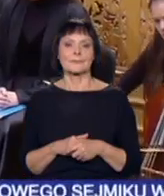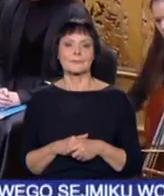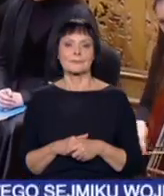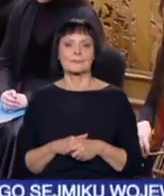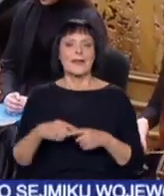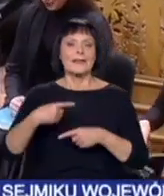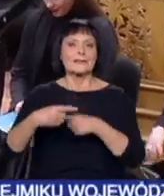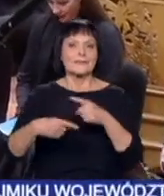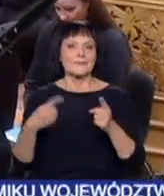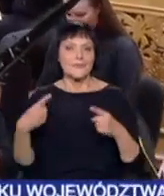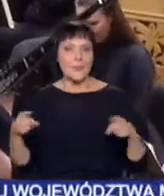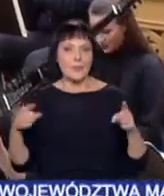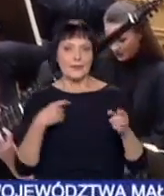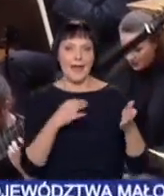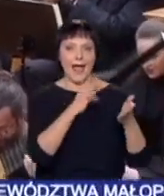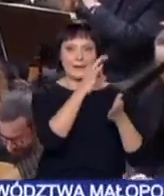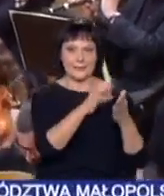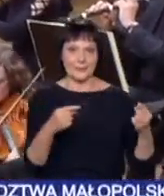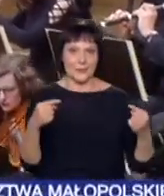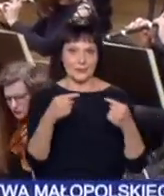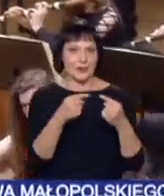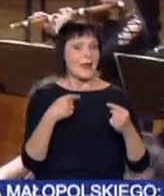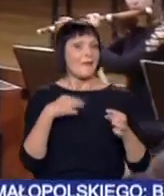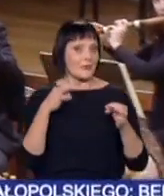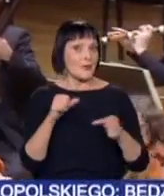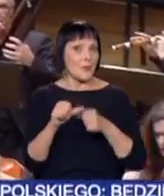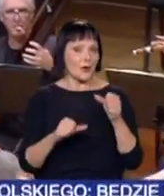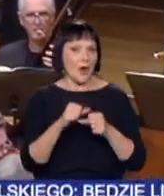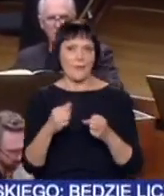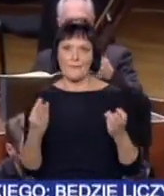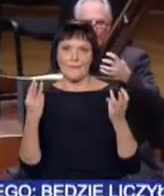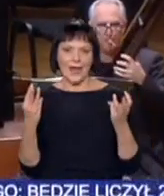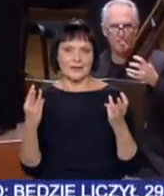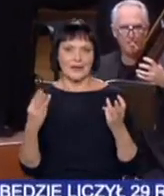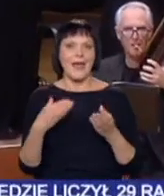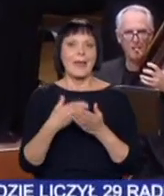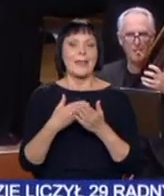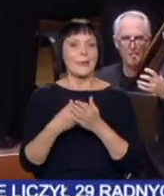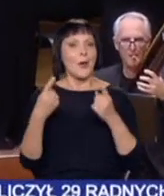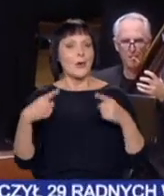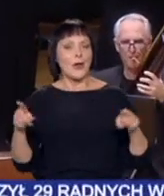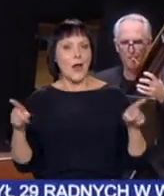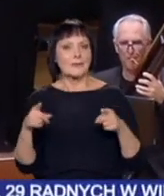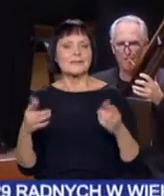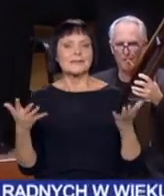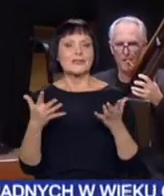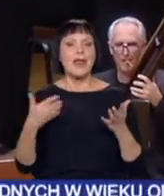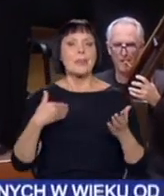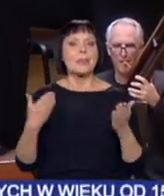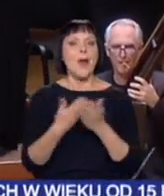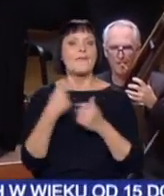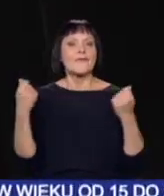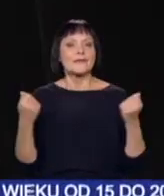Dziedzictwo muzyczne i architektoniczne. To połączenie w tym roku jest szczególnie ważne. Dlatego koncerty odbywają się w nowych dla